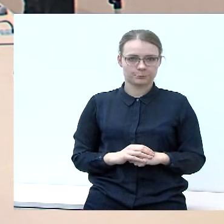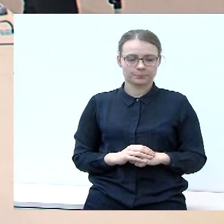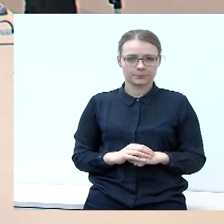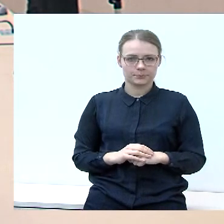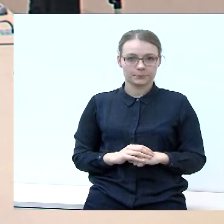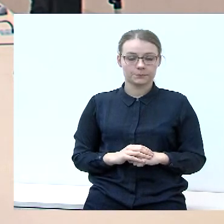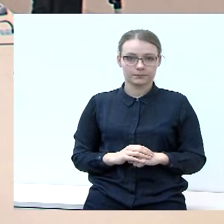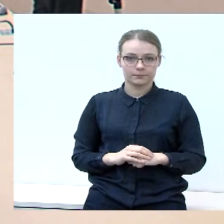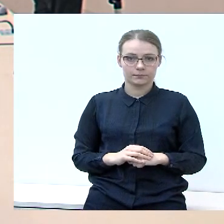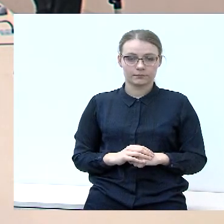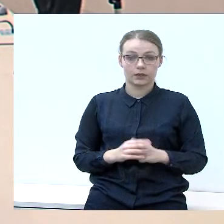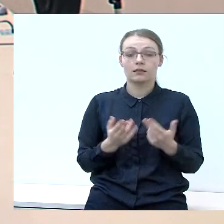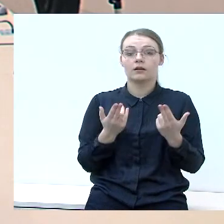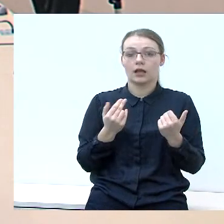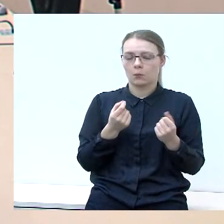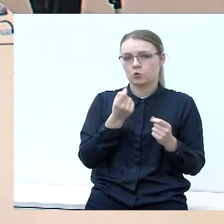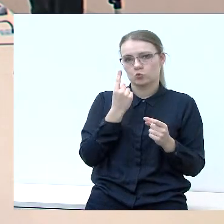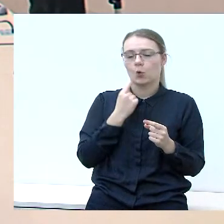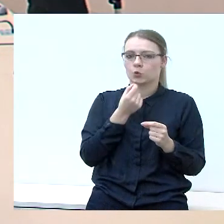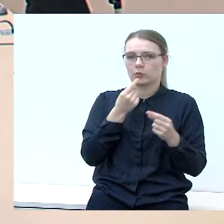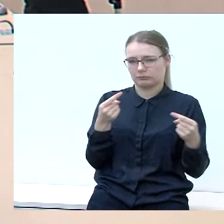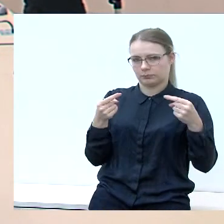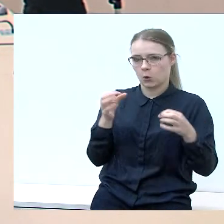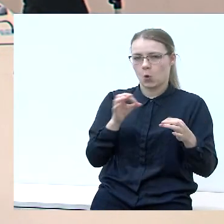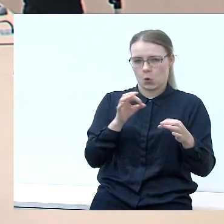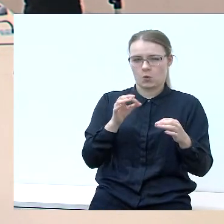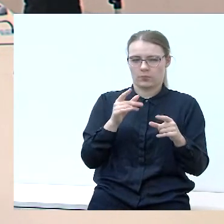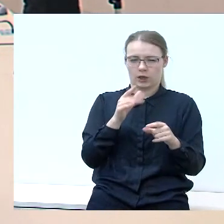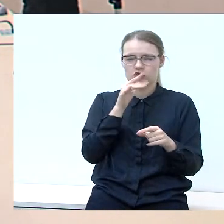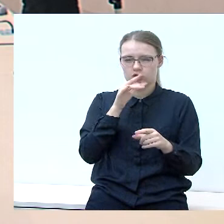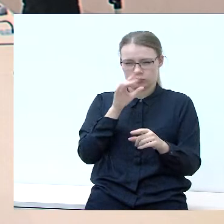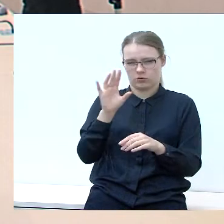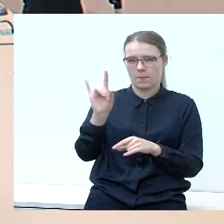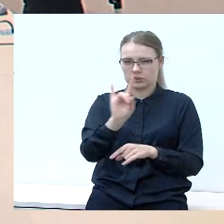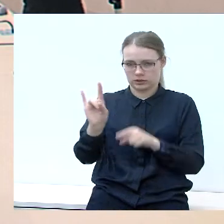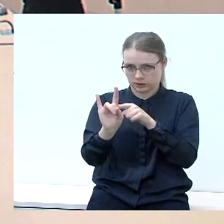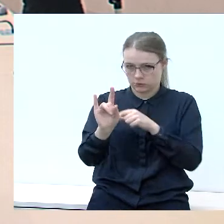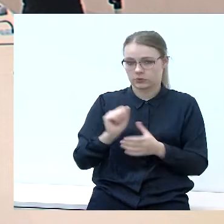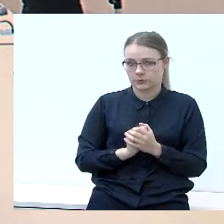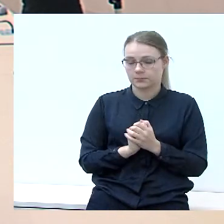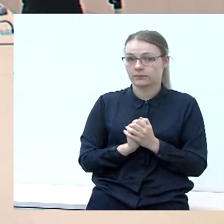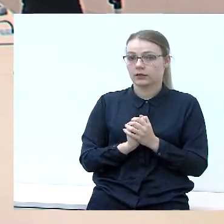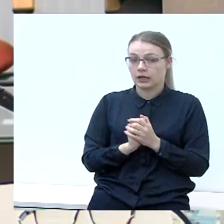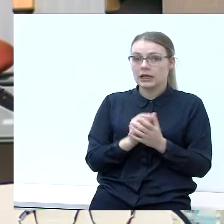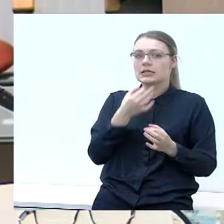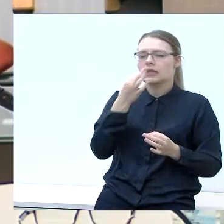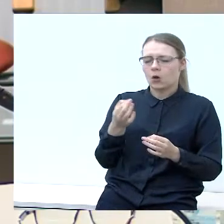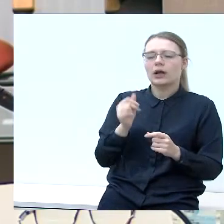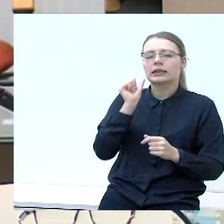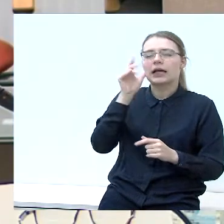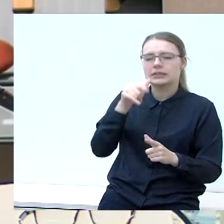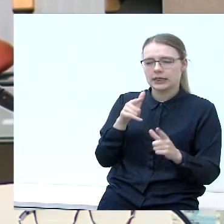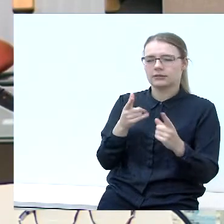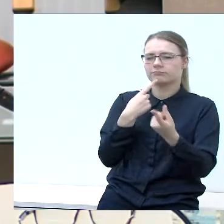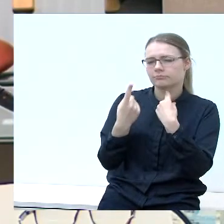Taip, tai aš replikus kalėtas dėl sinagogos. Sinagogos iš tikrųjų meras kalba, kad kiekvieną dieną kalbasi, bet iš tiesų